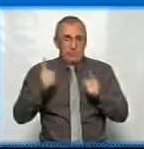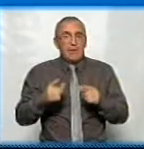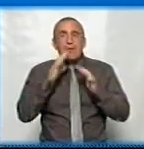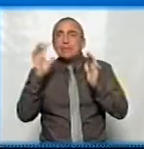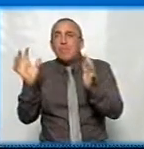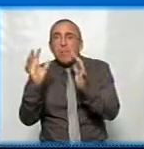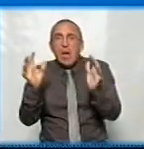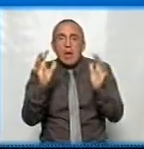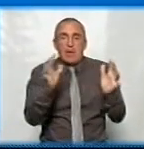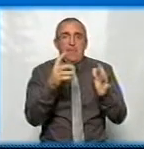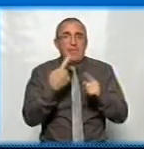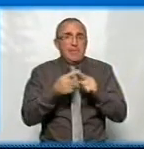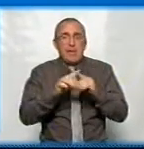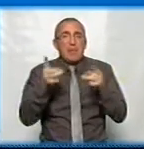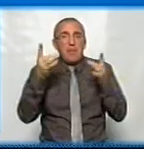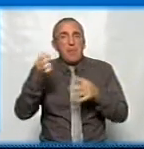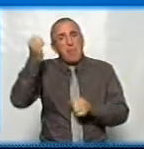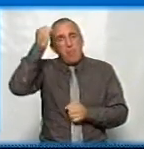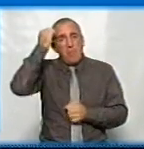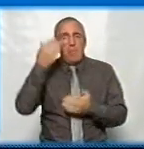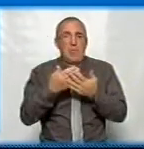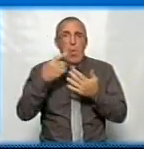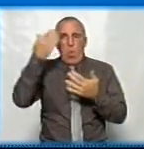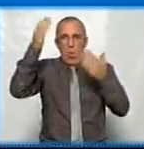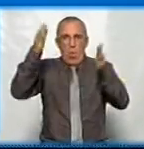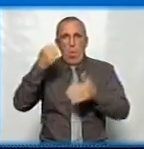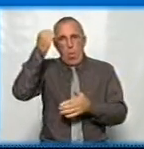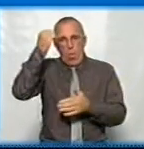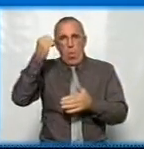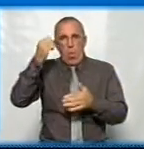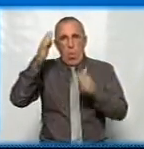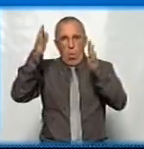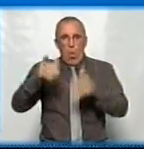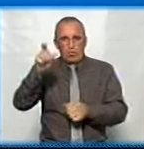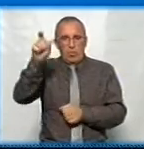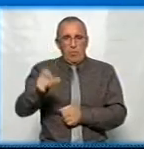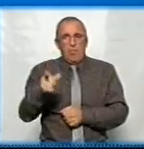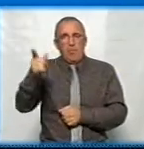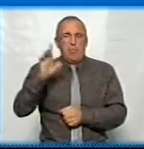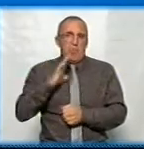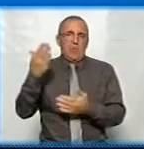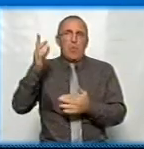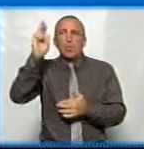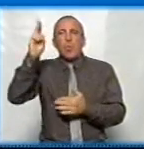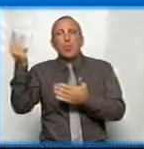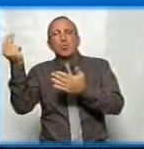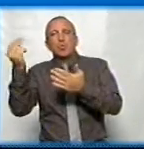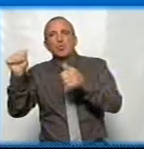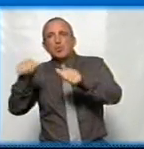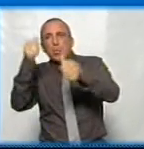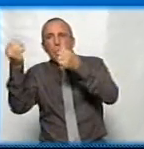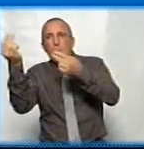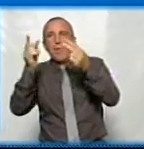зберігати, адже це не просто пам'ятник особистості, за ним може стояти відомий митець, скульптор, це